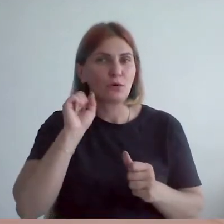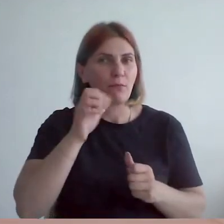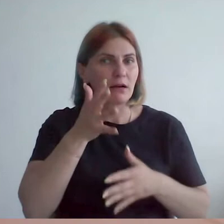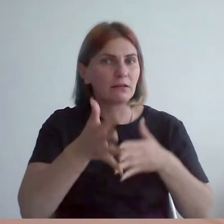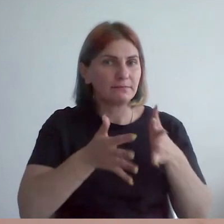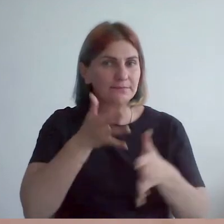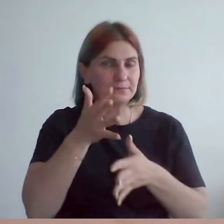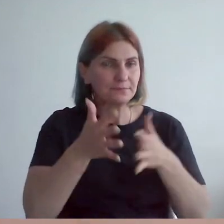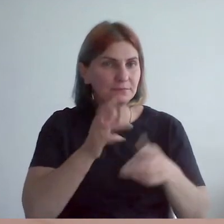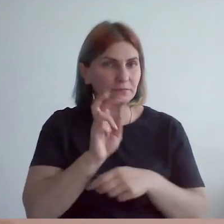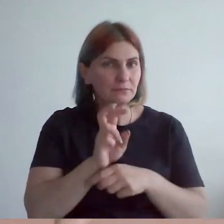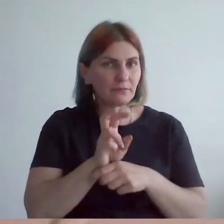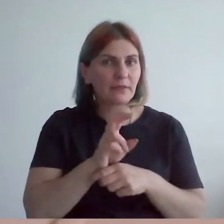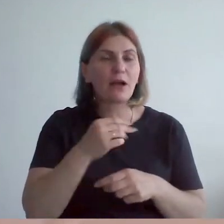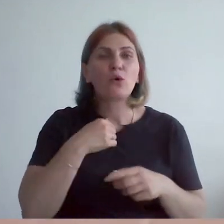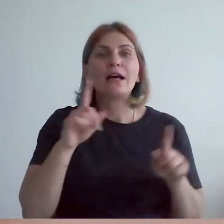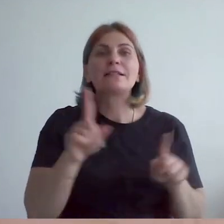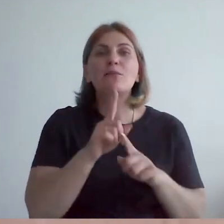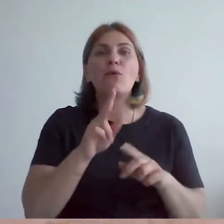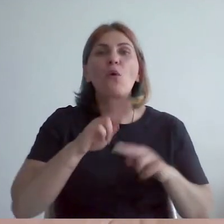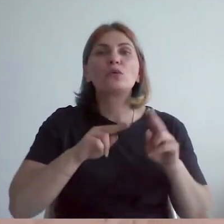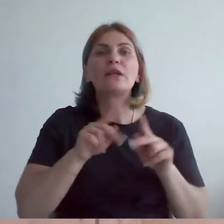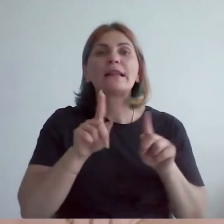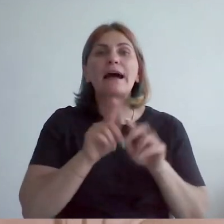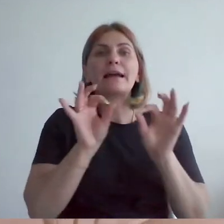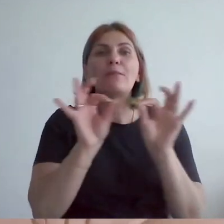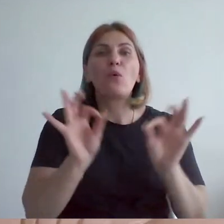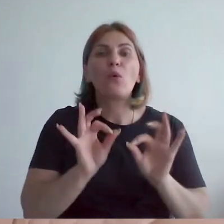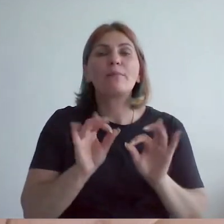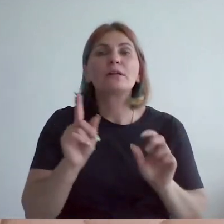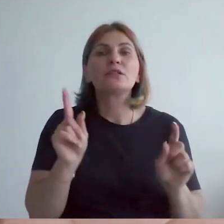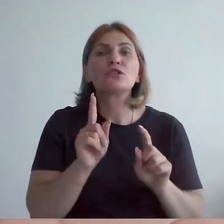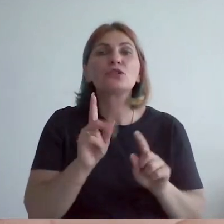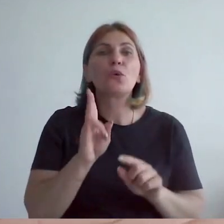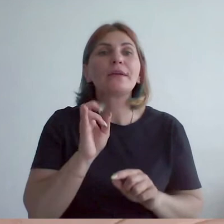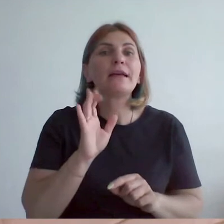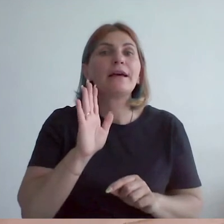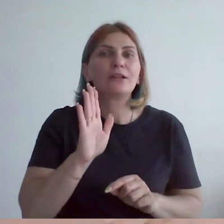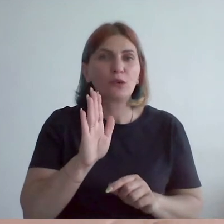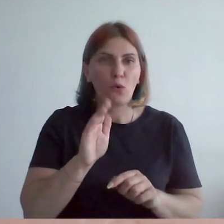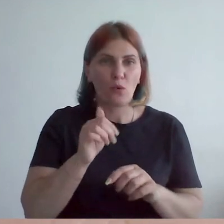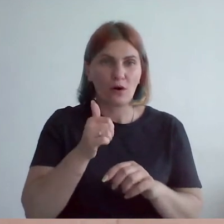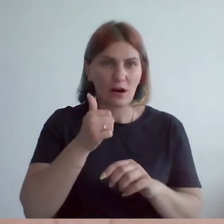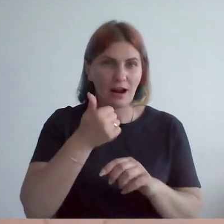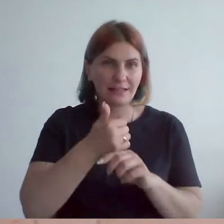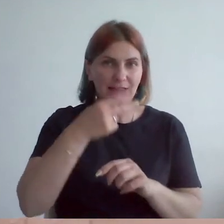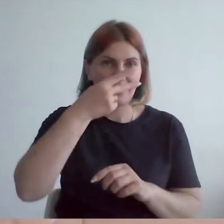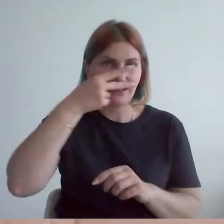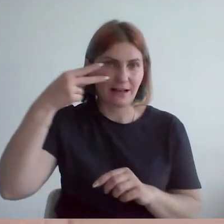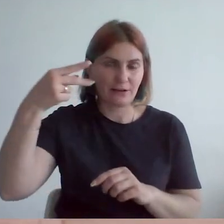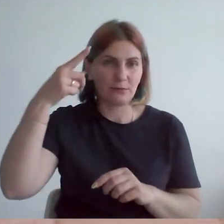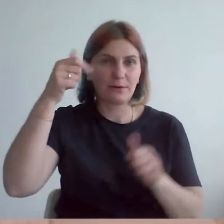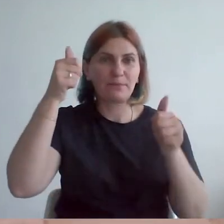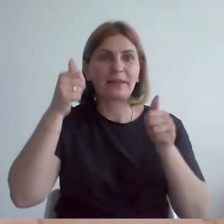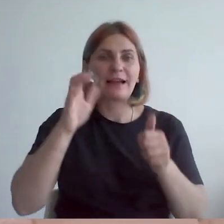нас музей устроен таким образом, что не только в основной экспозиции на втором этаже представлены картины с